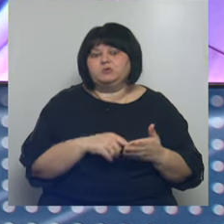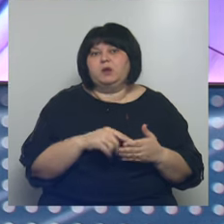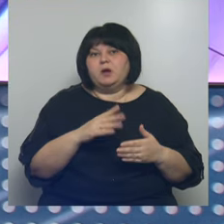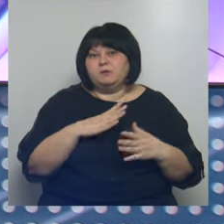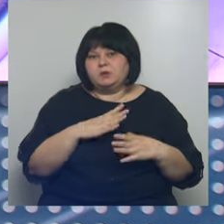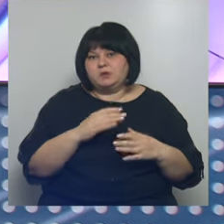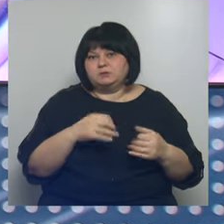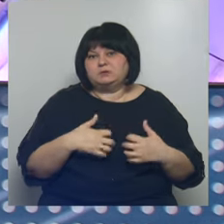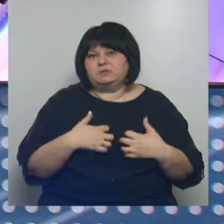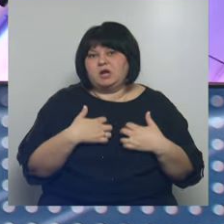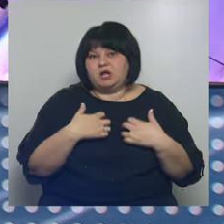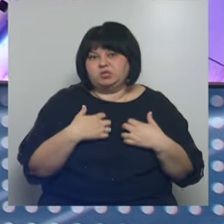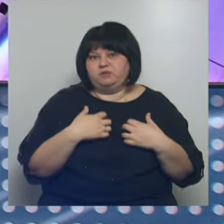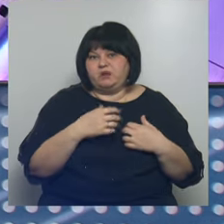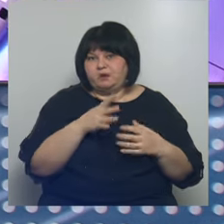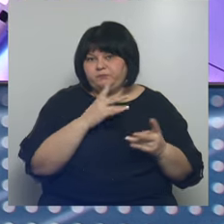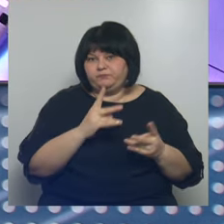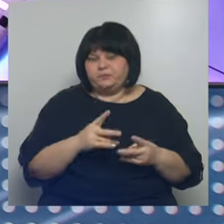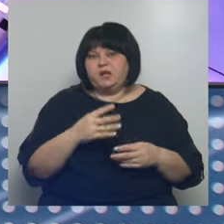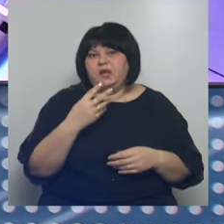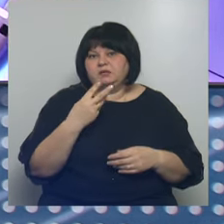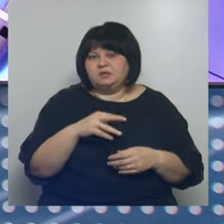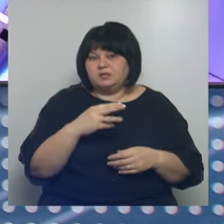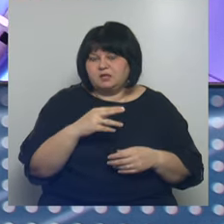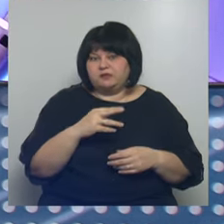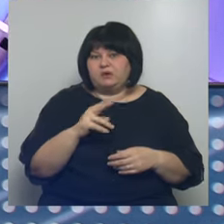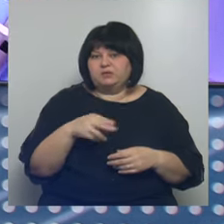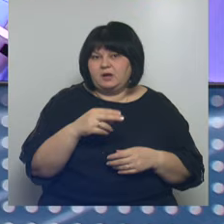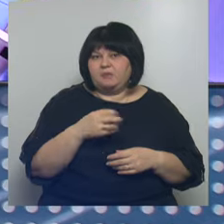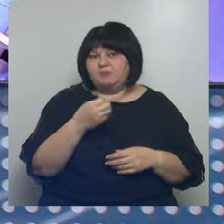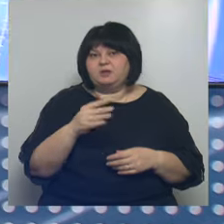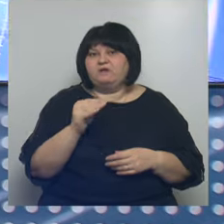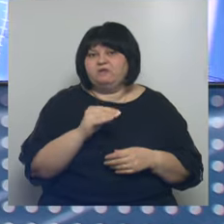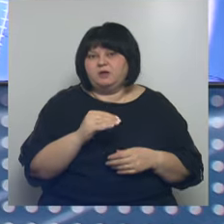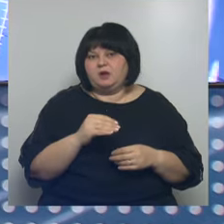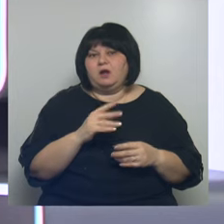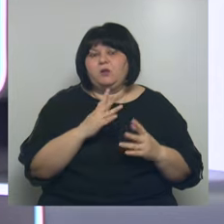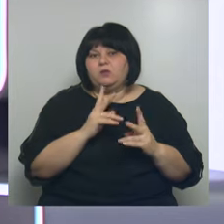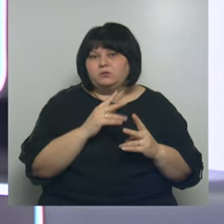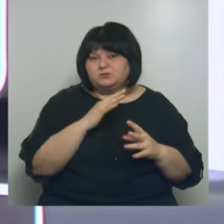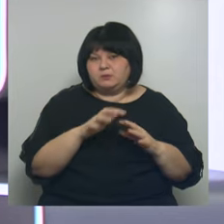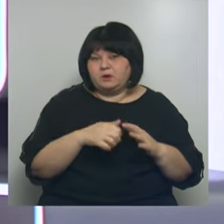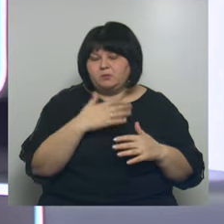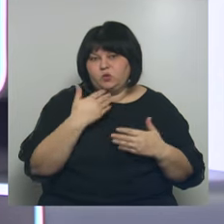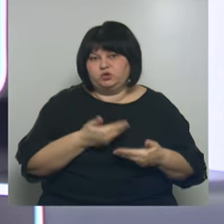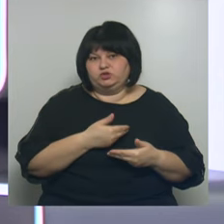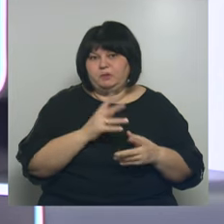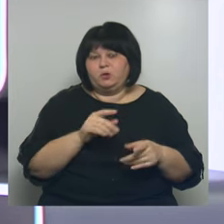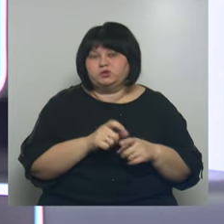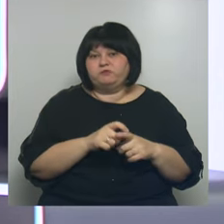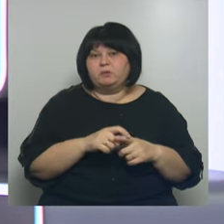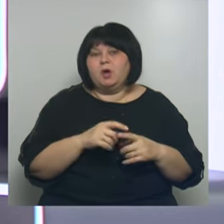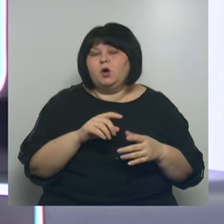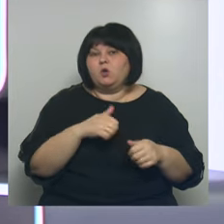страшных трагедий 30 декабря и 15 февраля, которые унесли жизни десятков белгородцев. По словам губернатора,